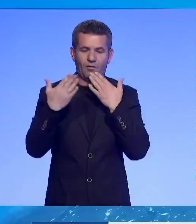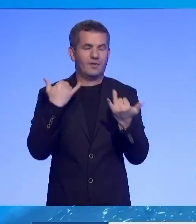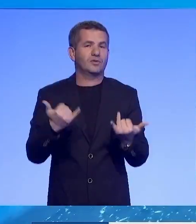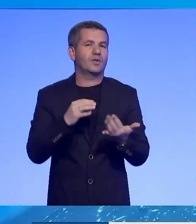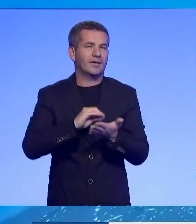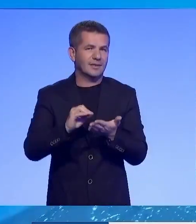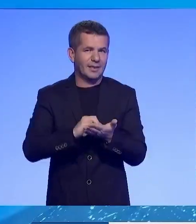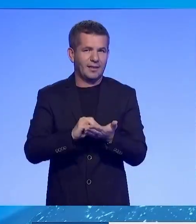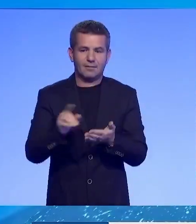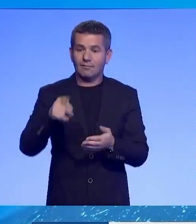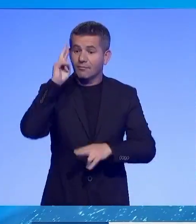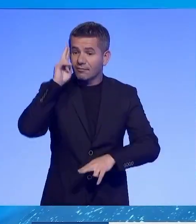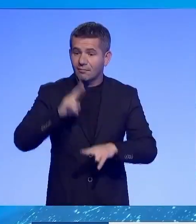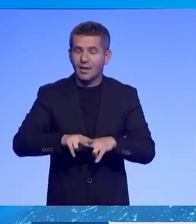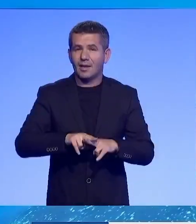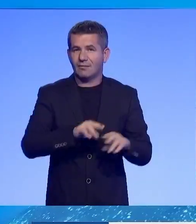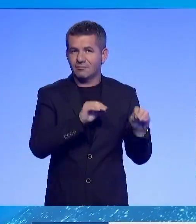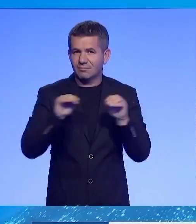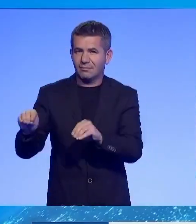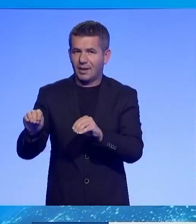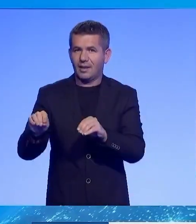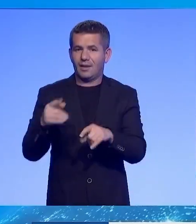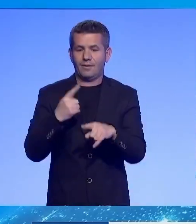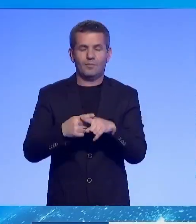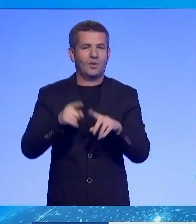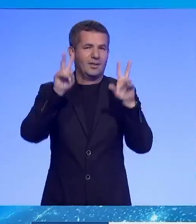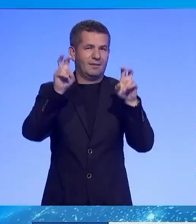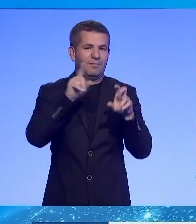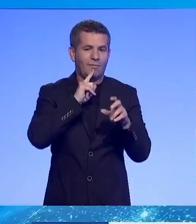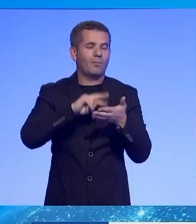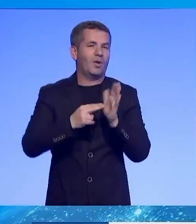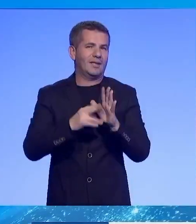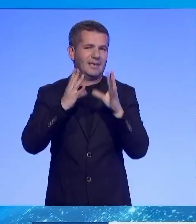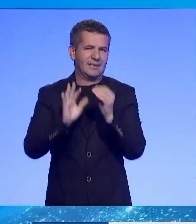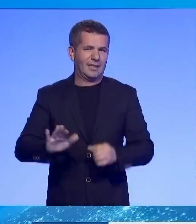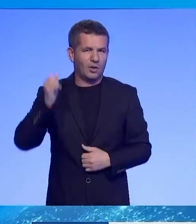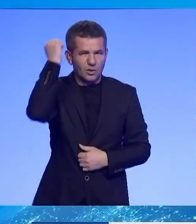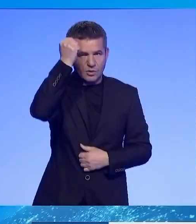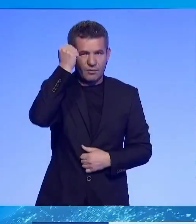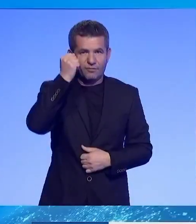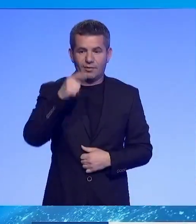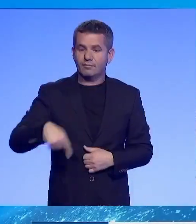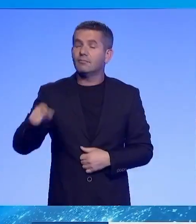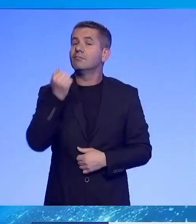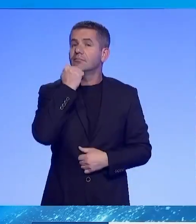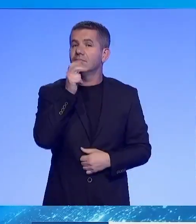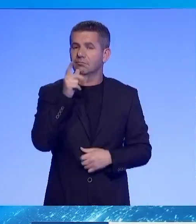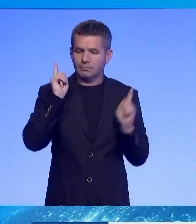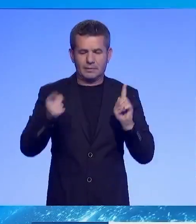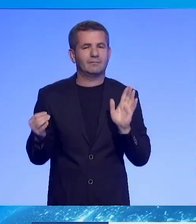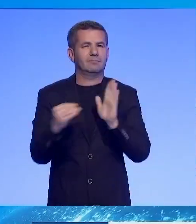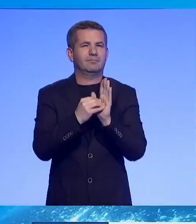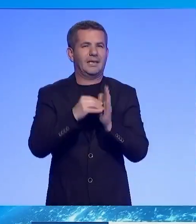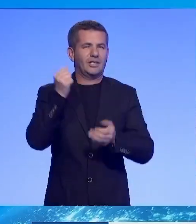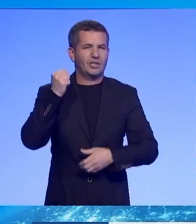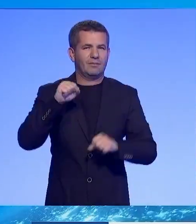për media. Si pas ti vendimi për shtyrje ka të bëj edhe më qështjet politike në vend. Sektori privat po kërkon të jetë pjese pakosë